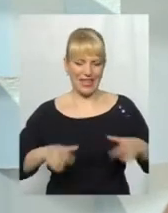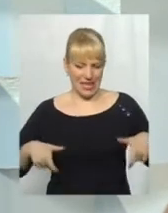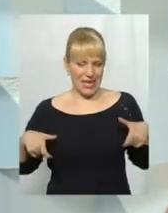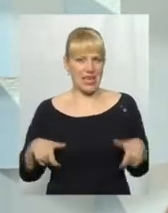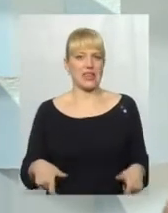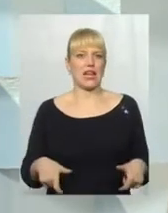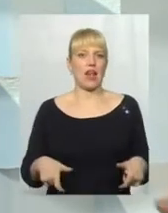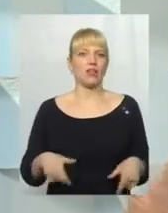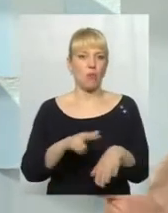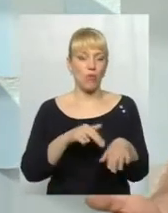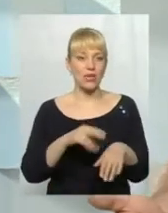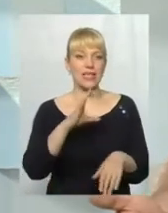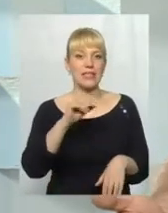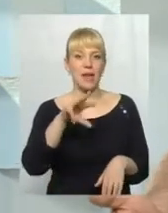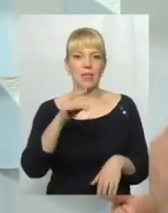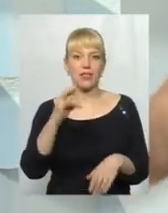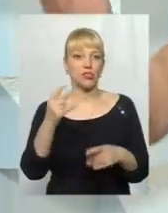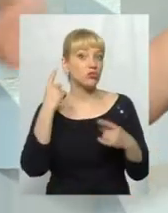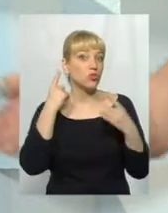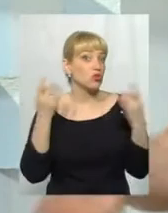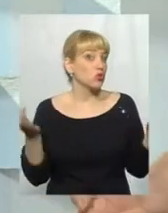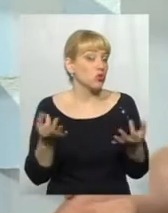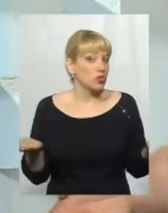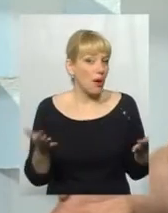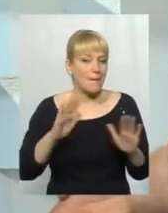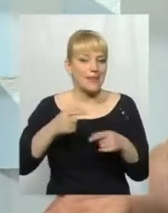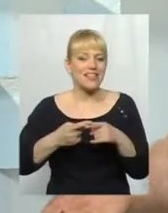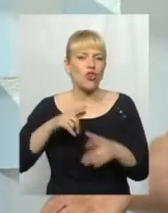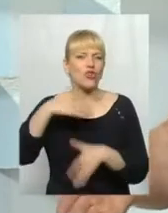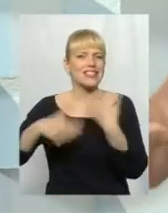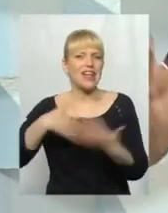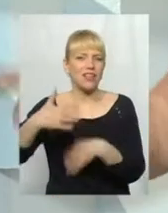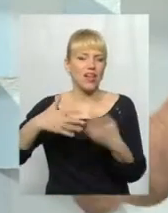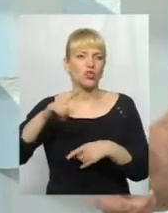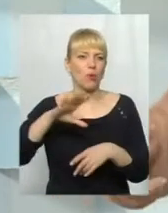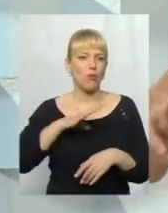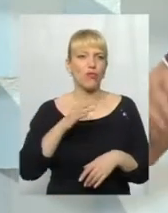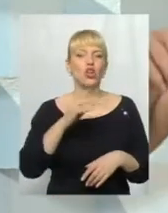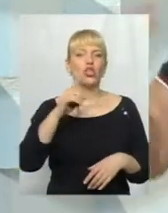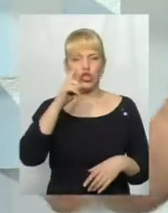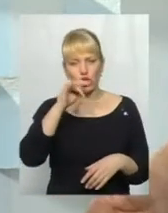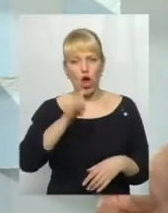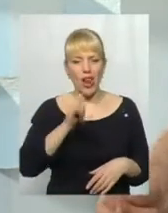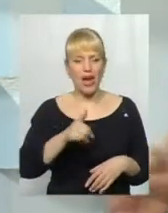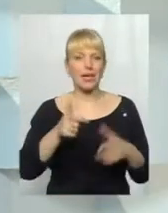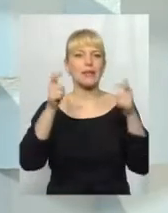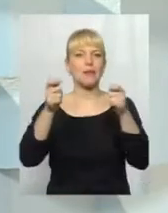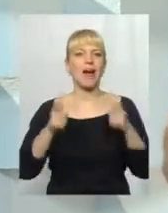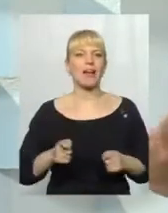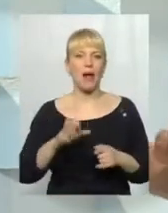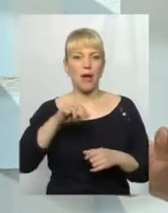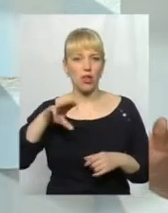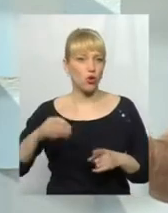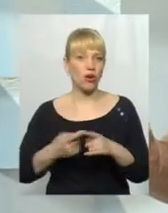Семенижин. Сьогодні при нього нічого не чути. Після того скандалу, що відбувся з соляркою, з пайками, хлопець